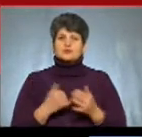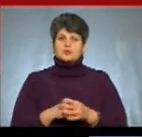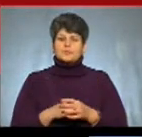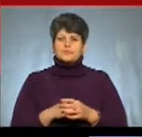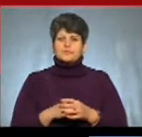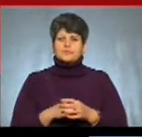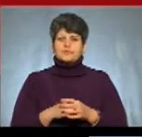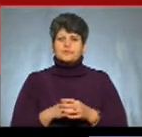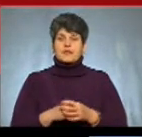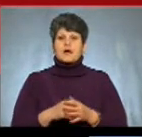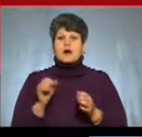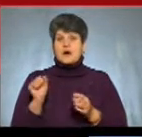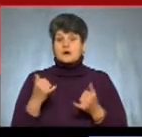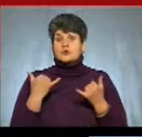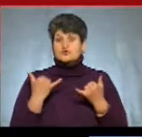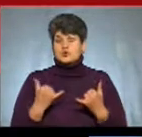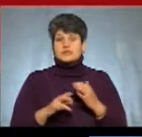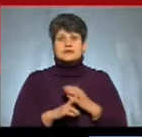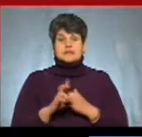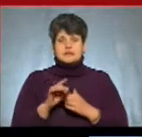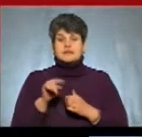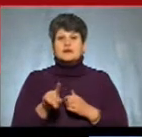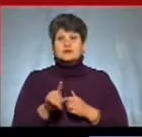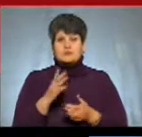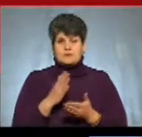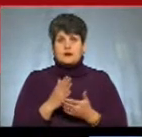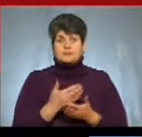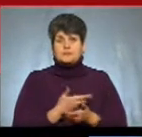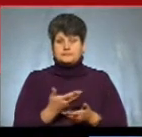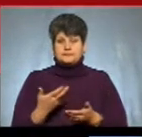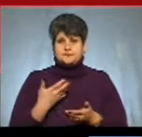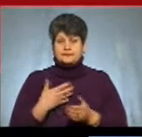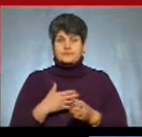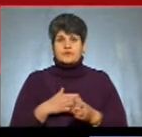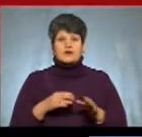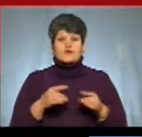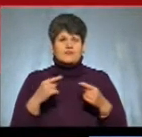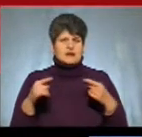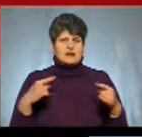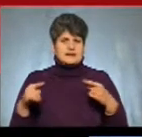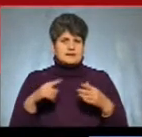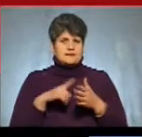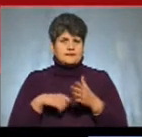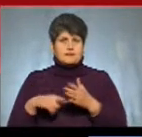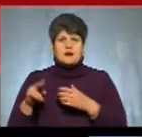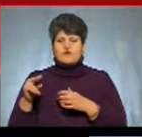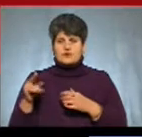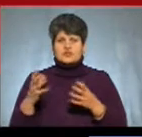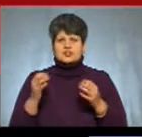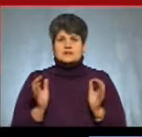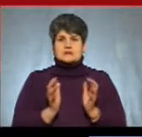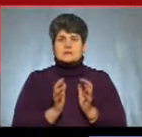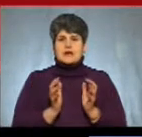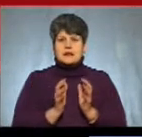А сьогоднішній церкві, те, що ми маємо сьогодні в різних конфесіях православних, ще зберігається